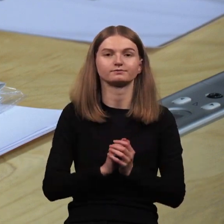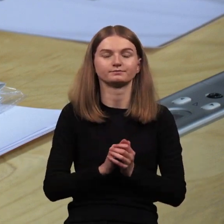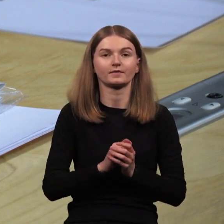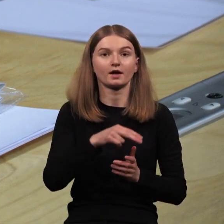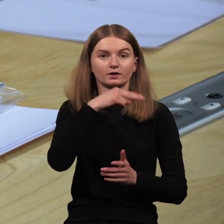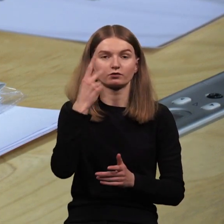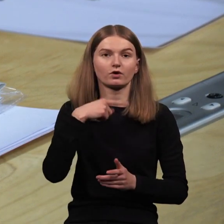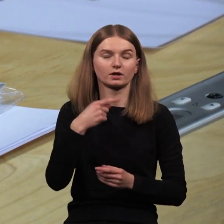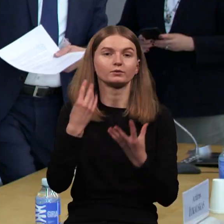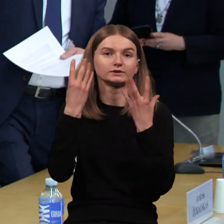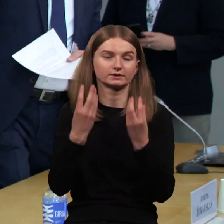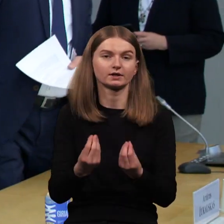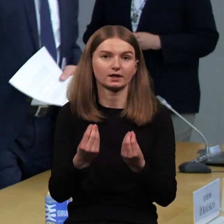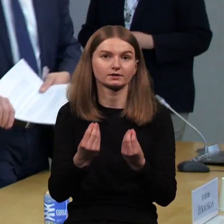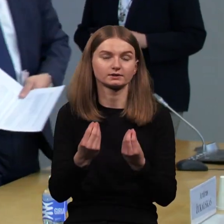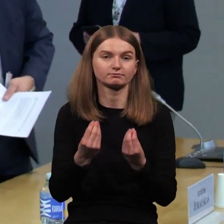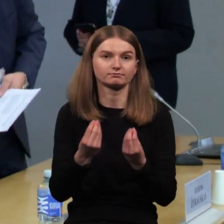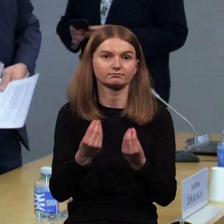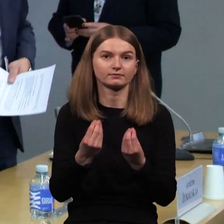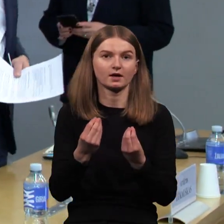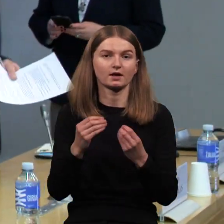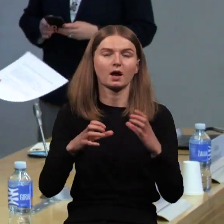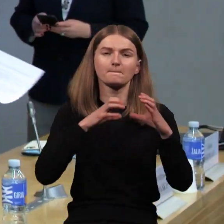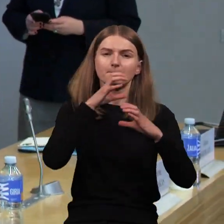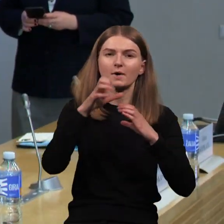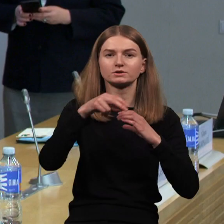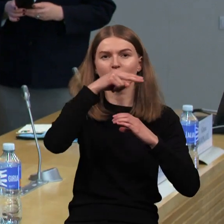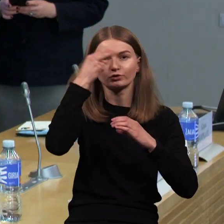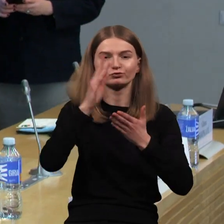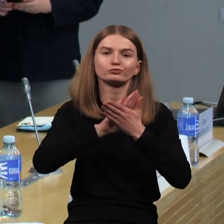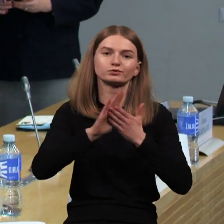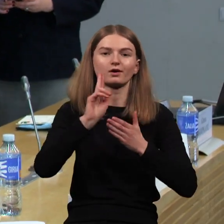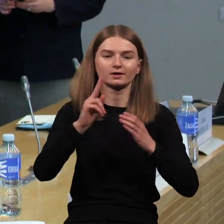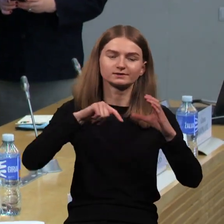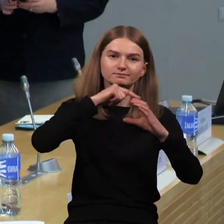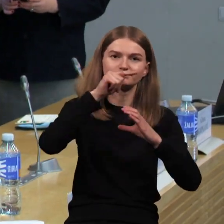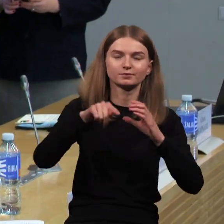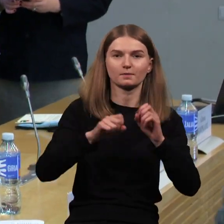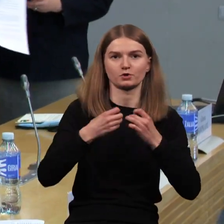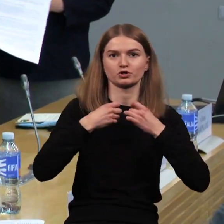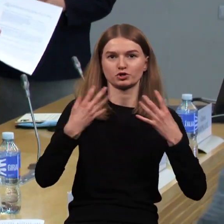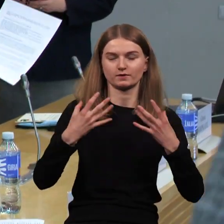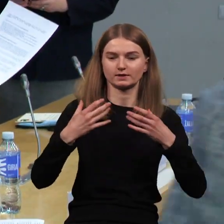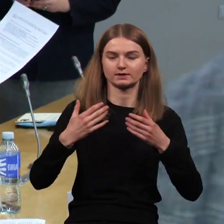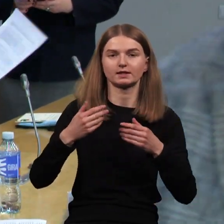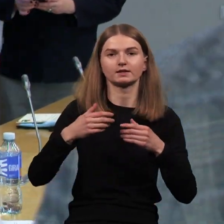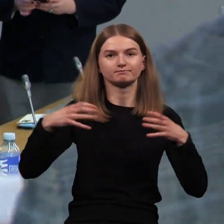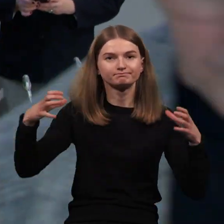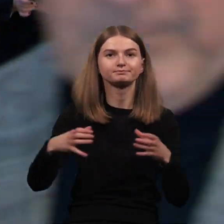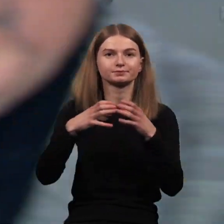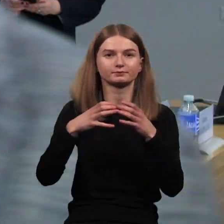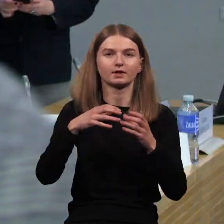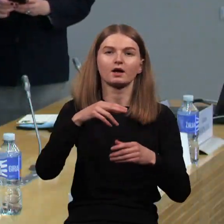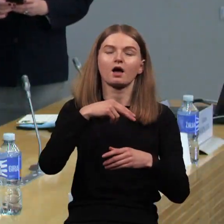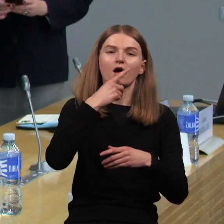dienos, kaip sako organizatoriai, puikiai proga viso pasaulio lietuviams išgyventi bendrystę, nes kalba sujungia ne tik skirtingų